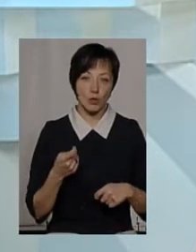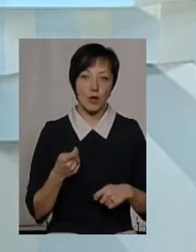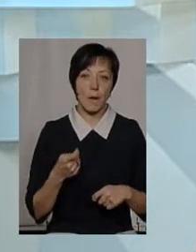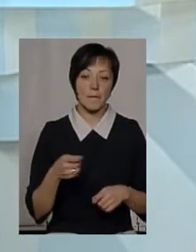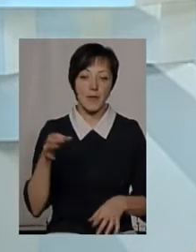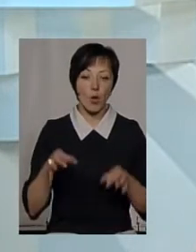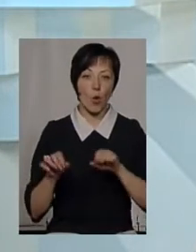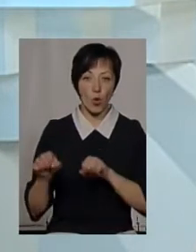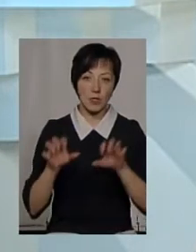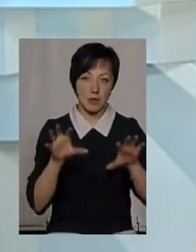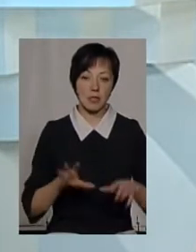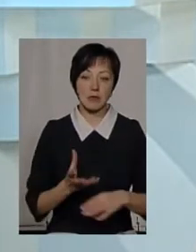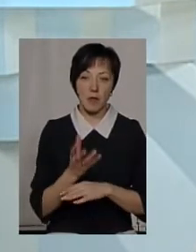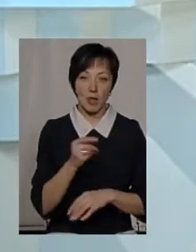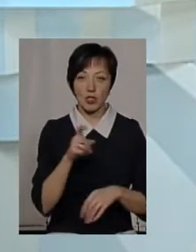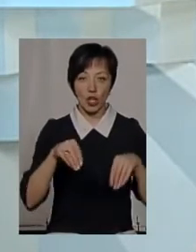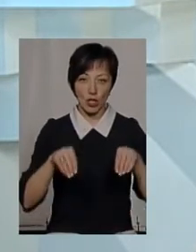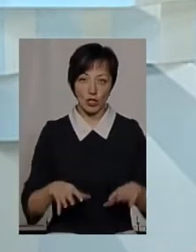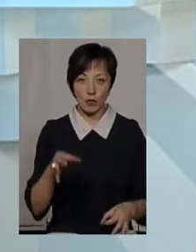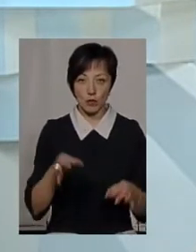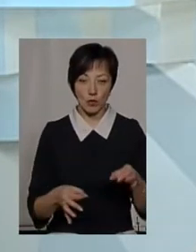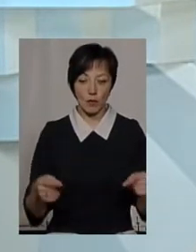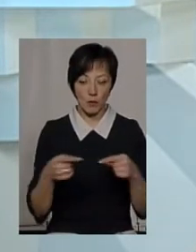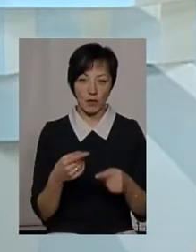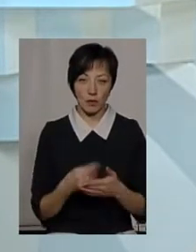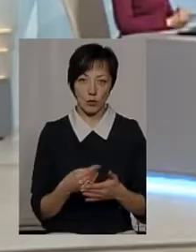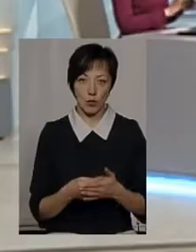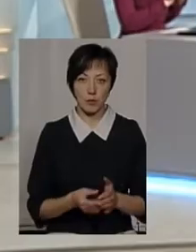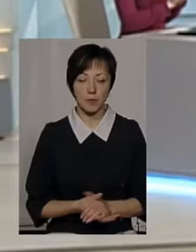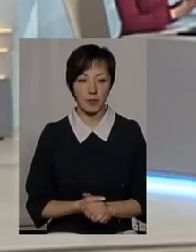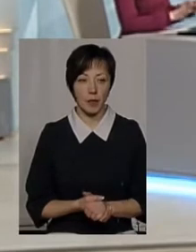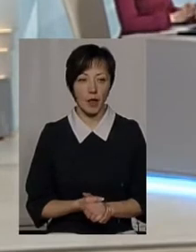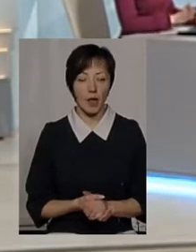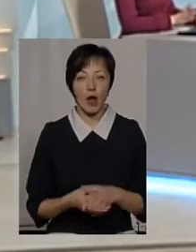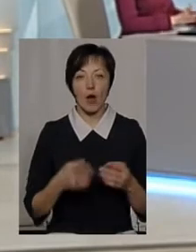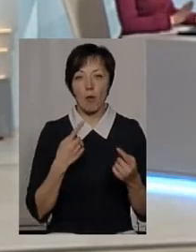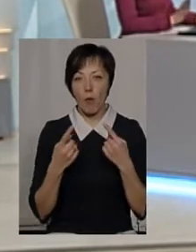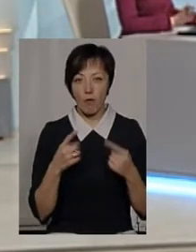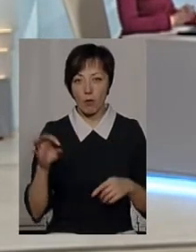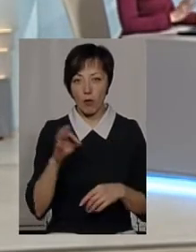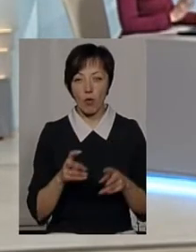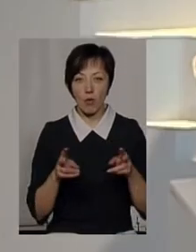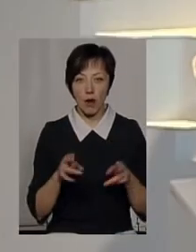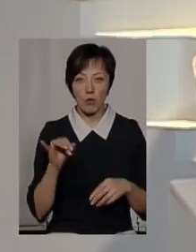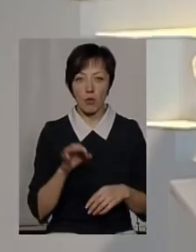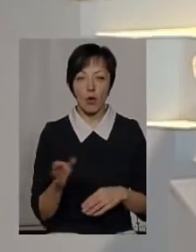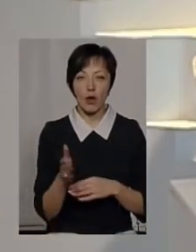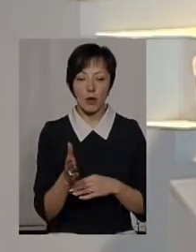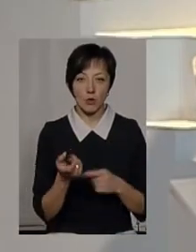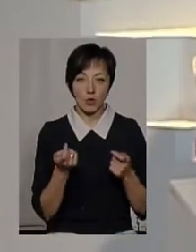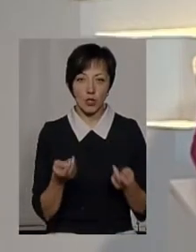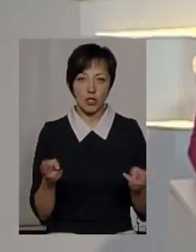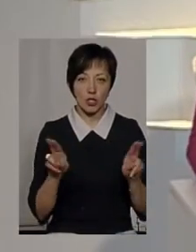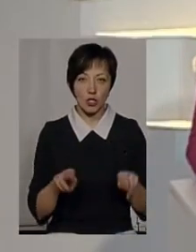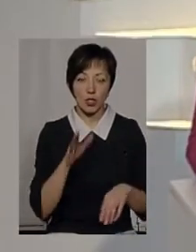передохоронного законодавства, він сплачує це за рішенням суду в відповідному бюджету. Ну, поговорили про раки і про рибу, ще